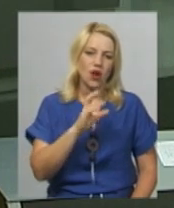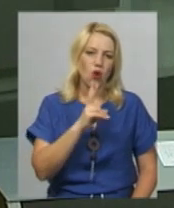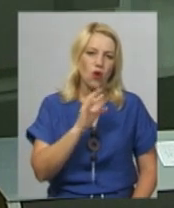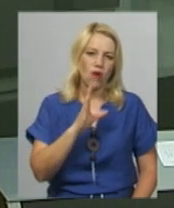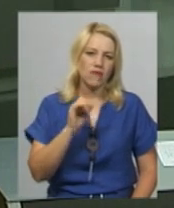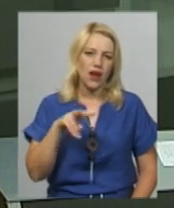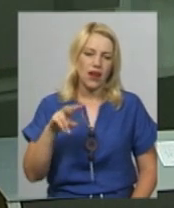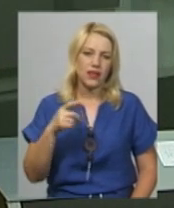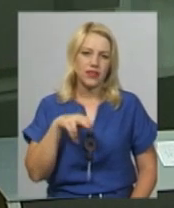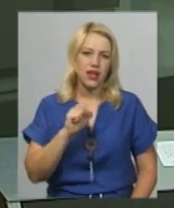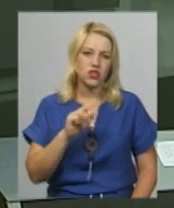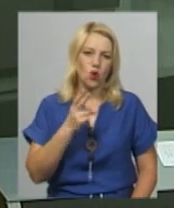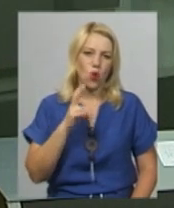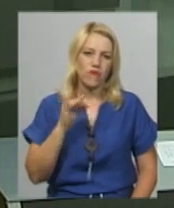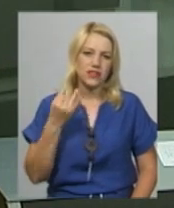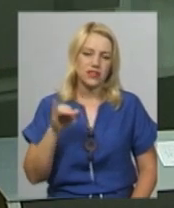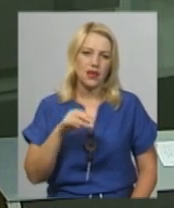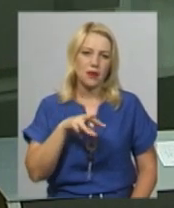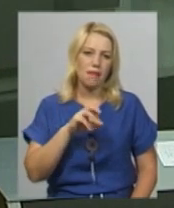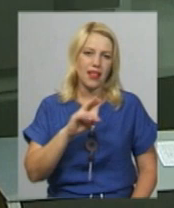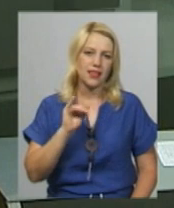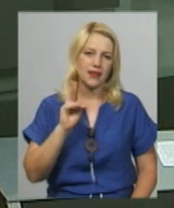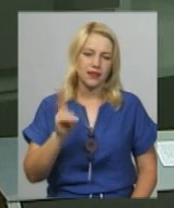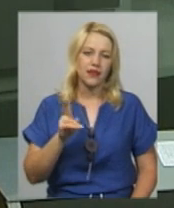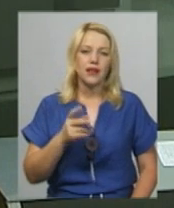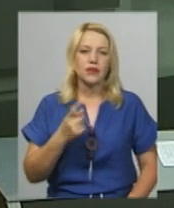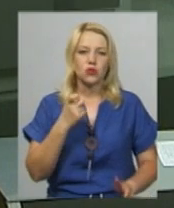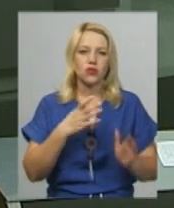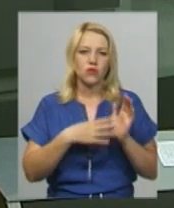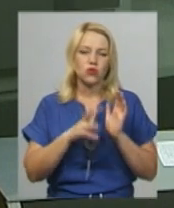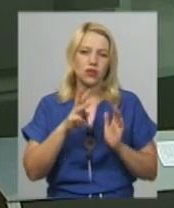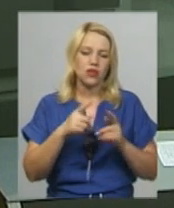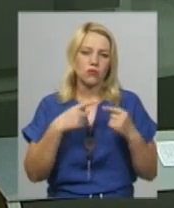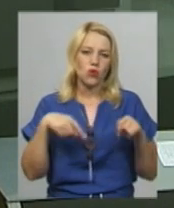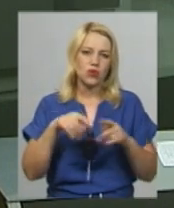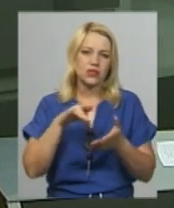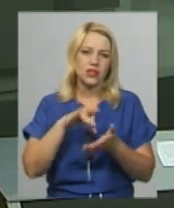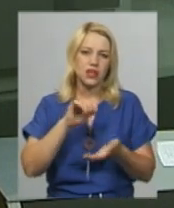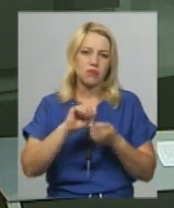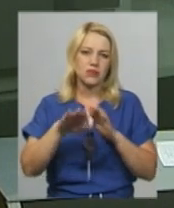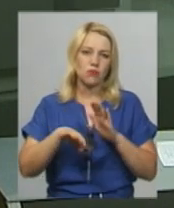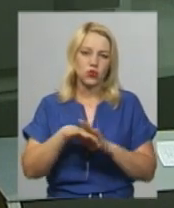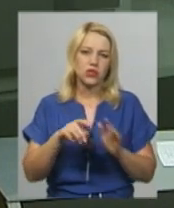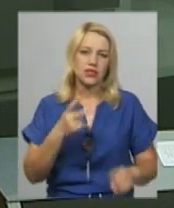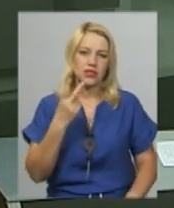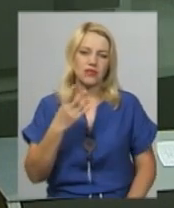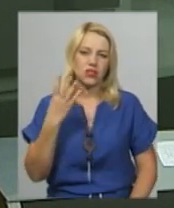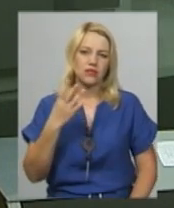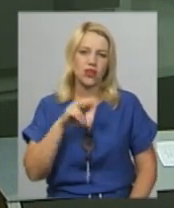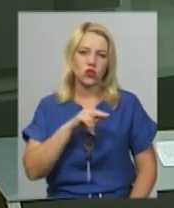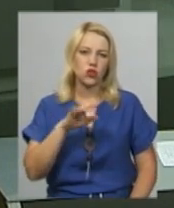Олександр Дашковський та Олександр Мельник. У 193-му окрузі з центру Кам'янець-Подільському 24